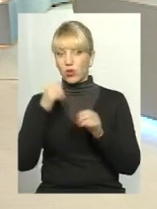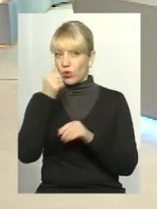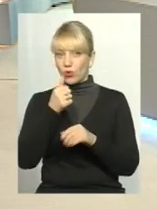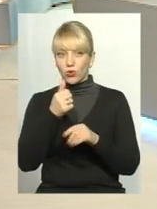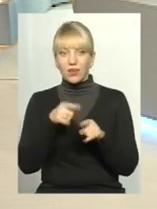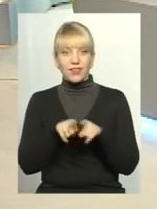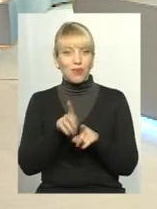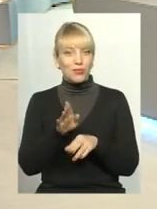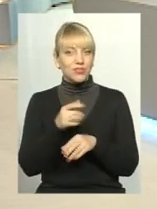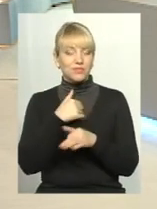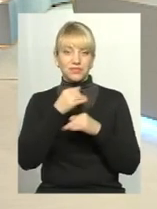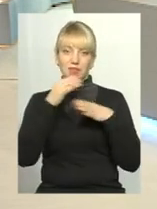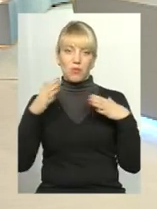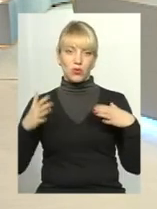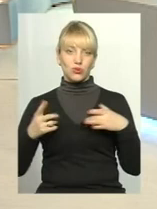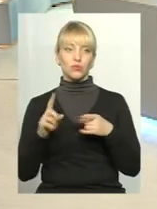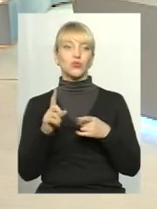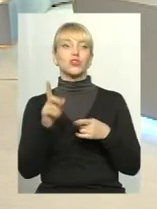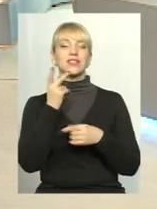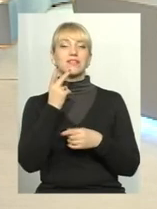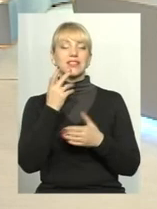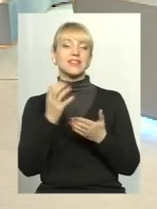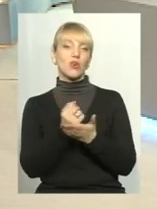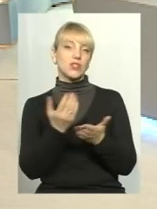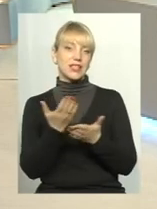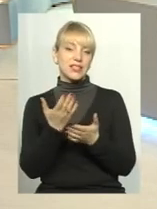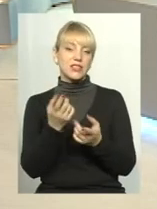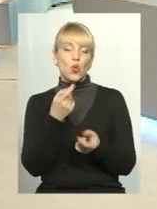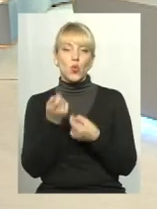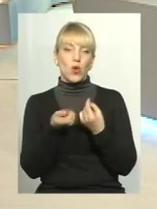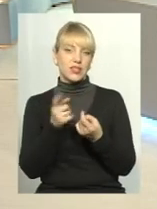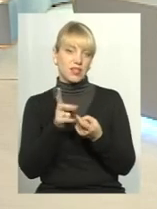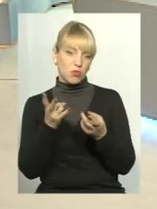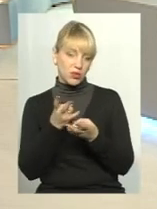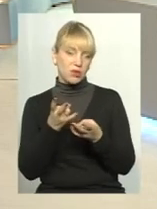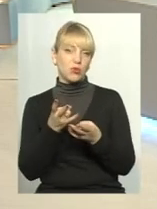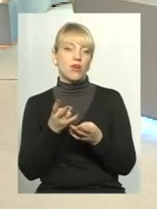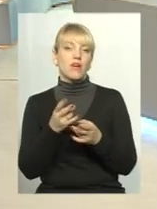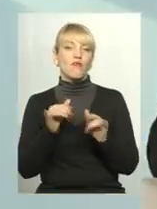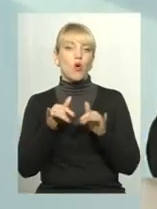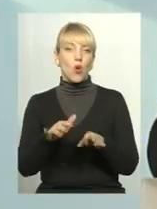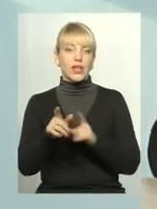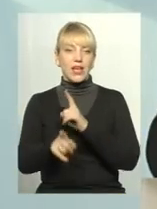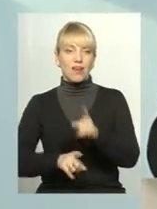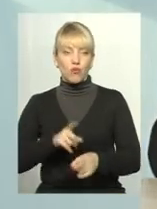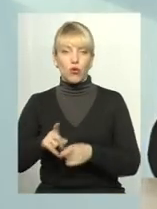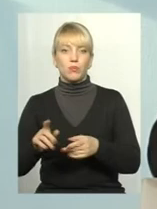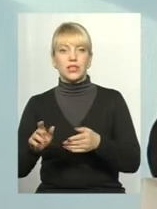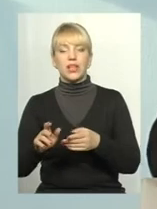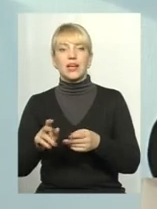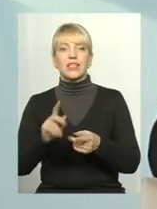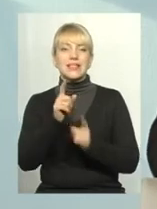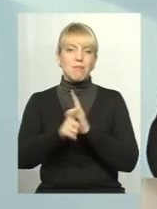не можу, тому що завжди знаходяться якісь нюанси, які потрібно дійсно в ході реформ відшліфовувати,